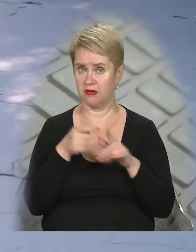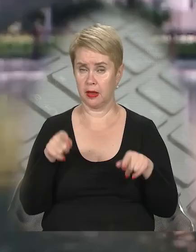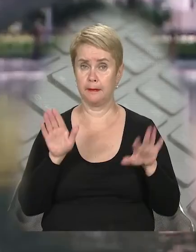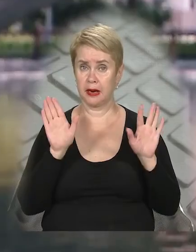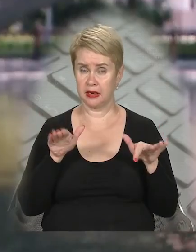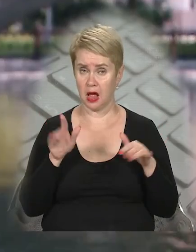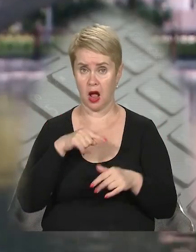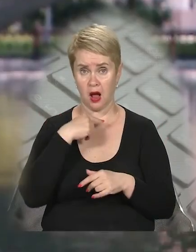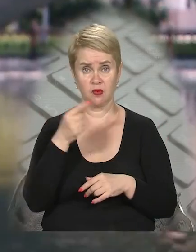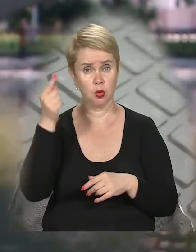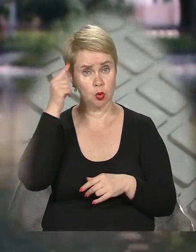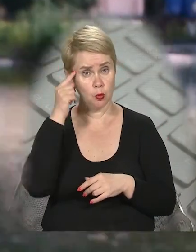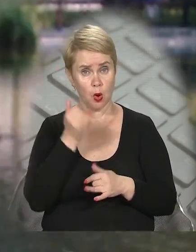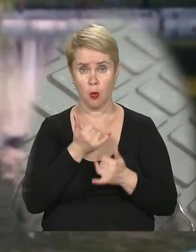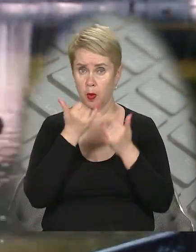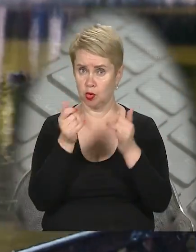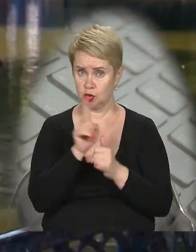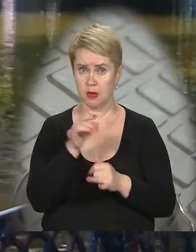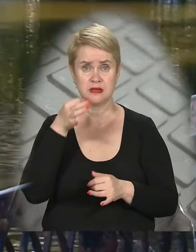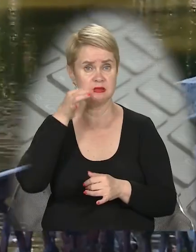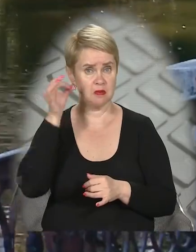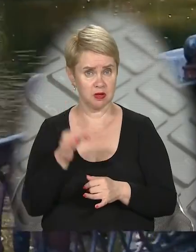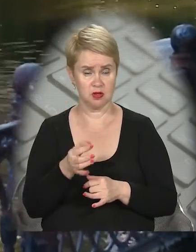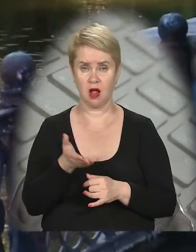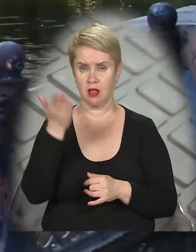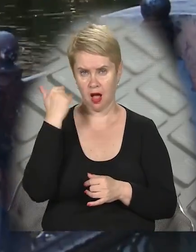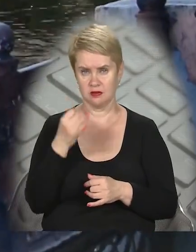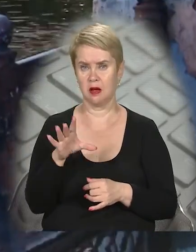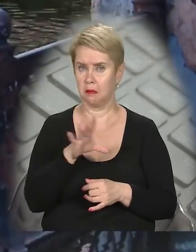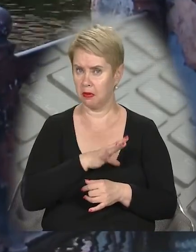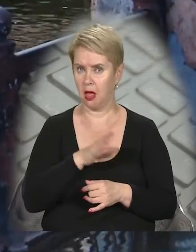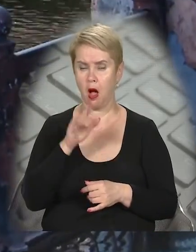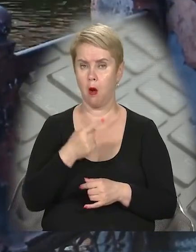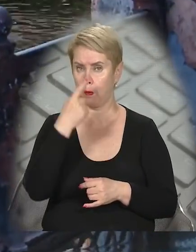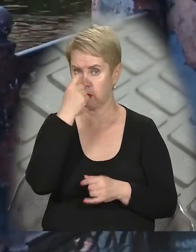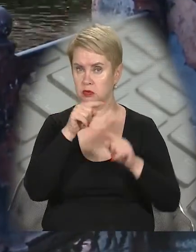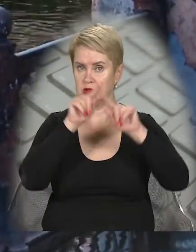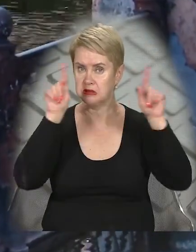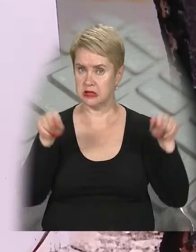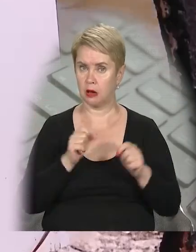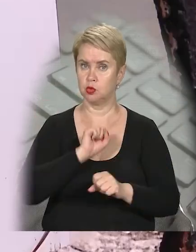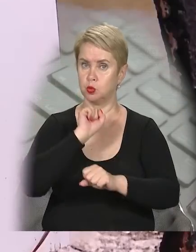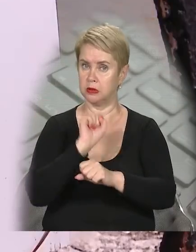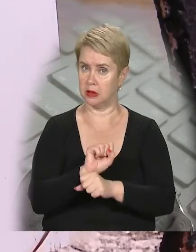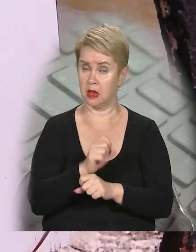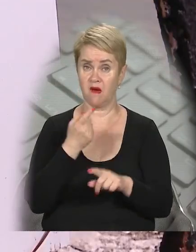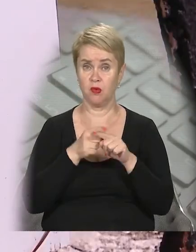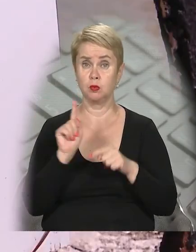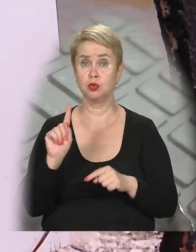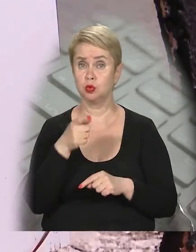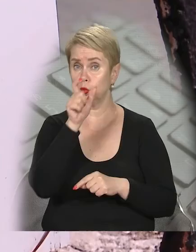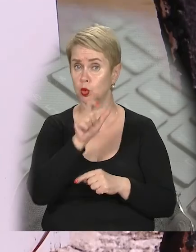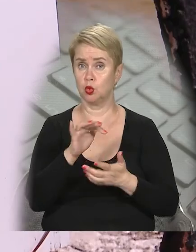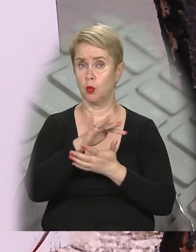пернатих. Каже, думки пригостити їх чимось смачненьким колись виникали, однак попереджувальні знаки його зупинили. Утім, чому